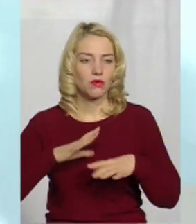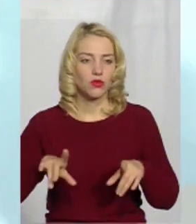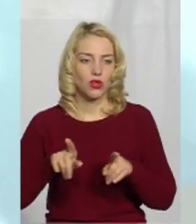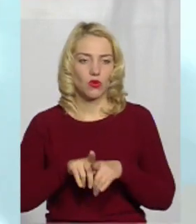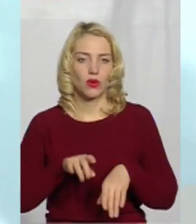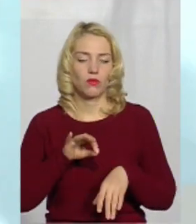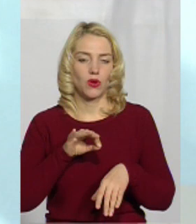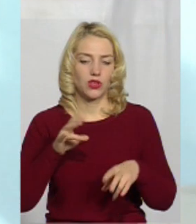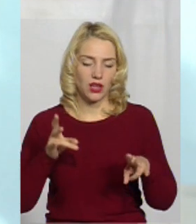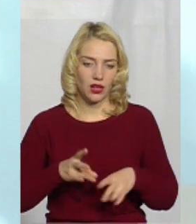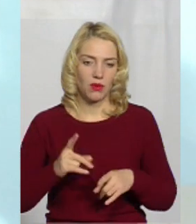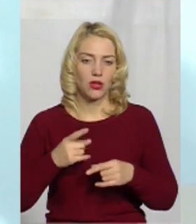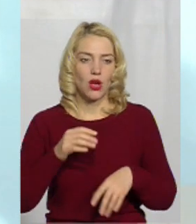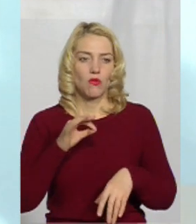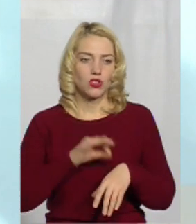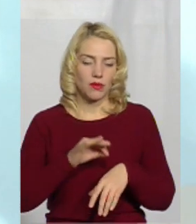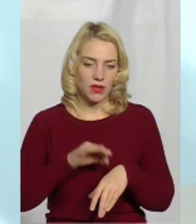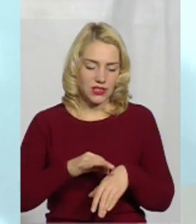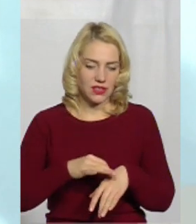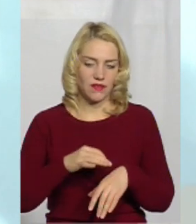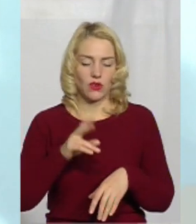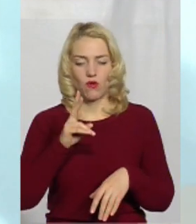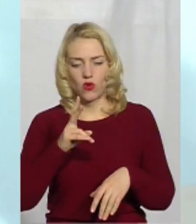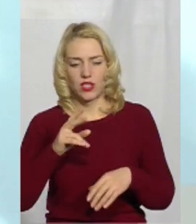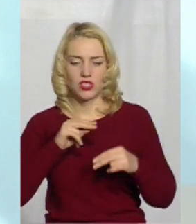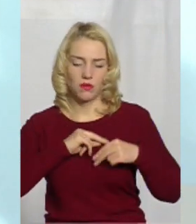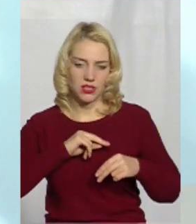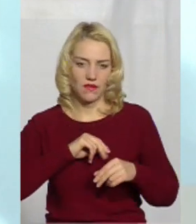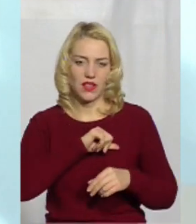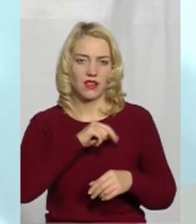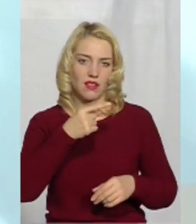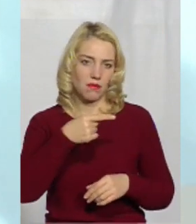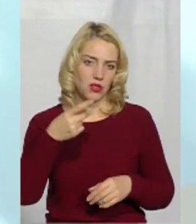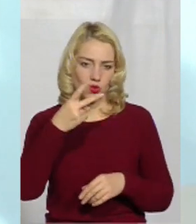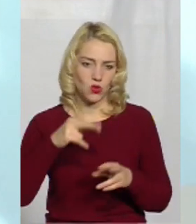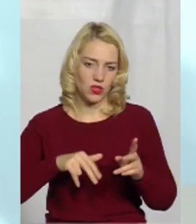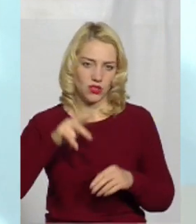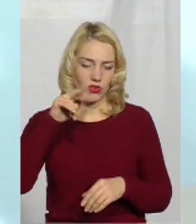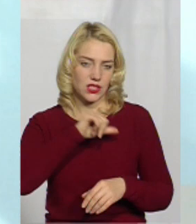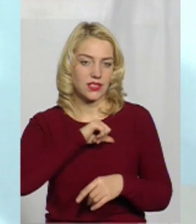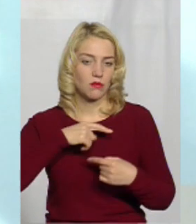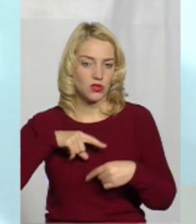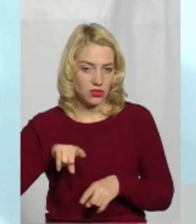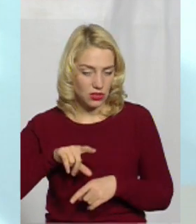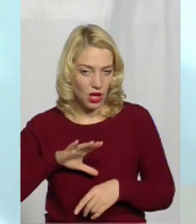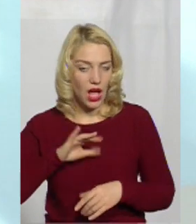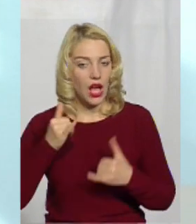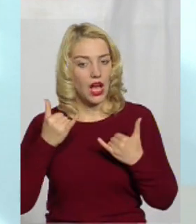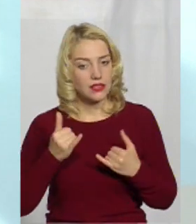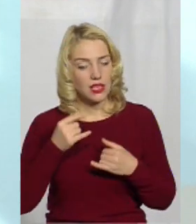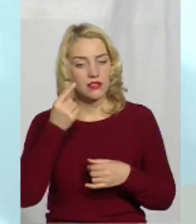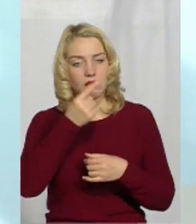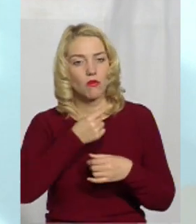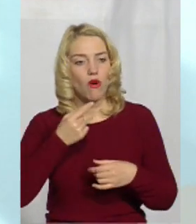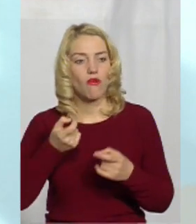Хворі медпрацівники з першого на другий поверх могли піднятися самостійно. Але зараз, коли буде питання саме про таких